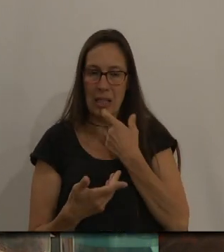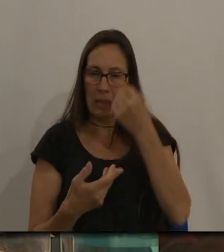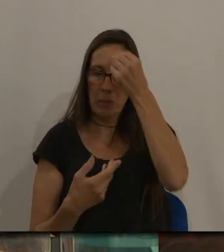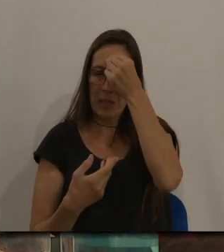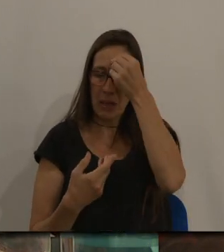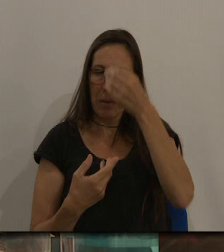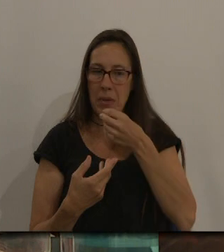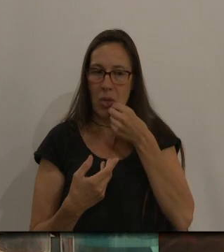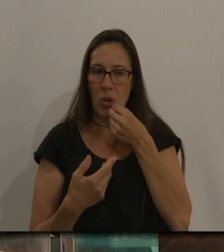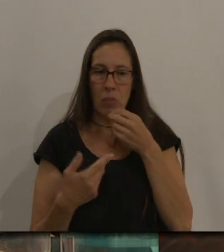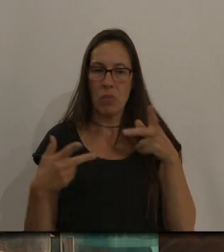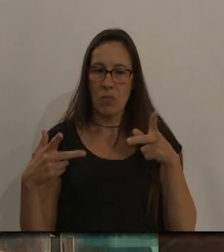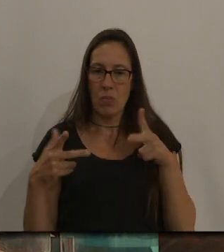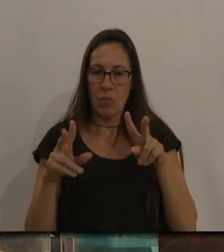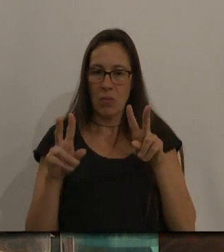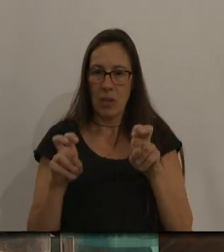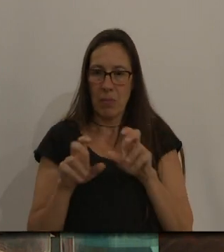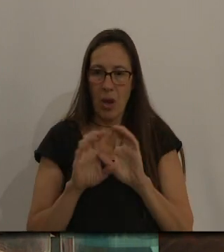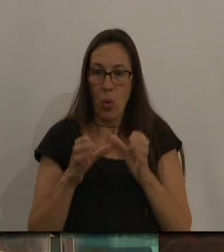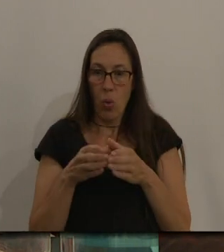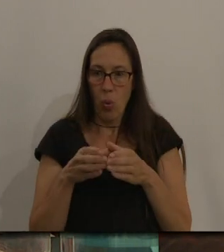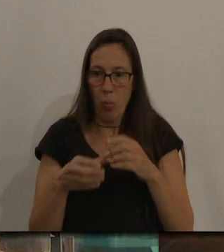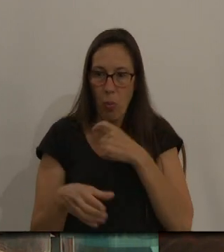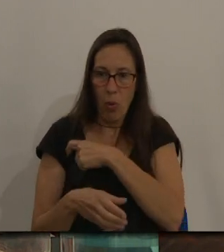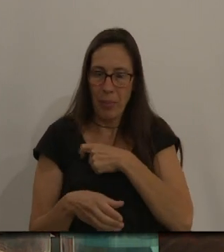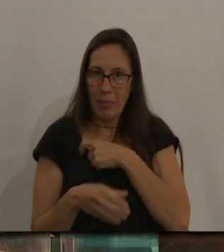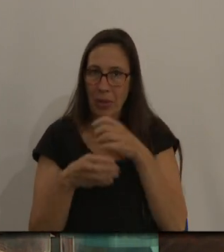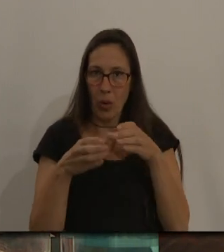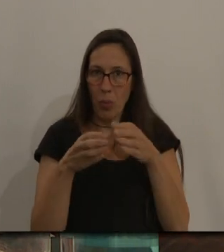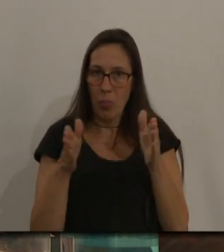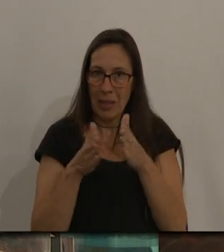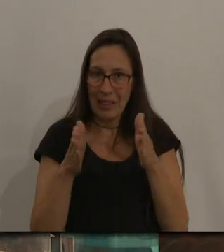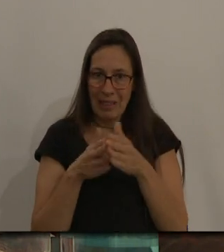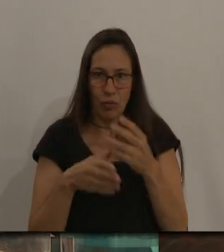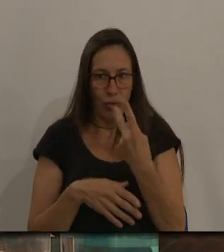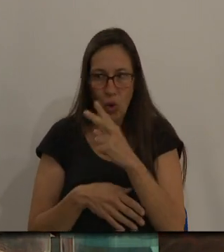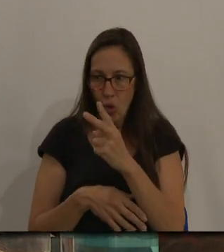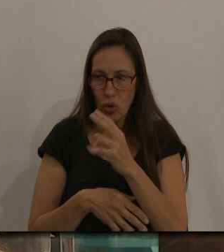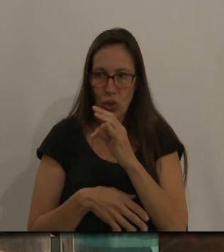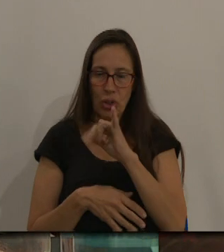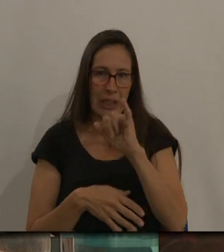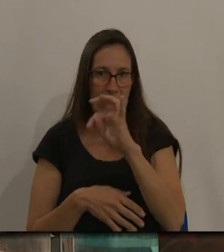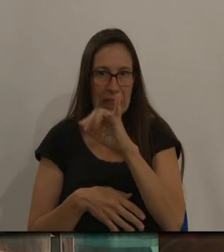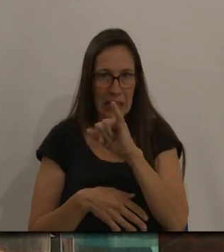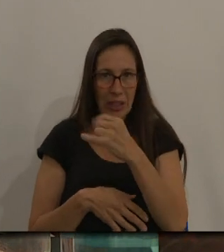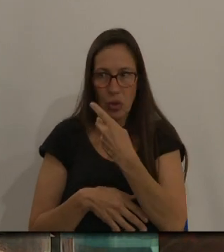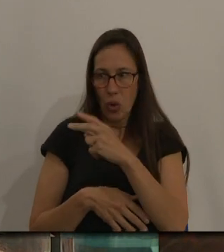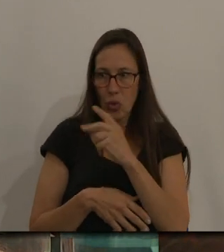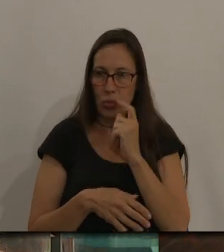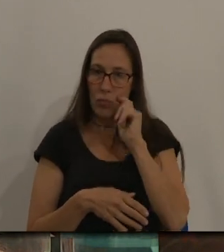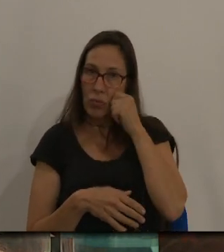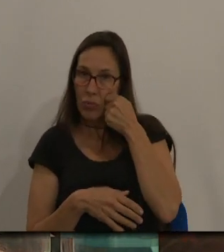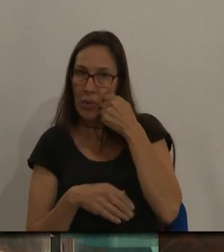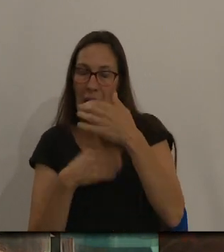millor això portar-ho amb un petit reduït de persones, en aquest cas seria en TITIO, i vam creure que fins al final, que no tinguéssim, no ho podríem